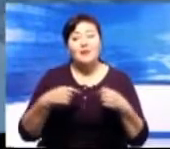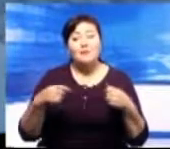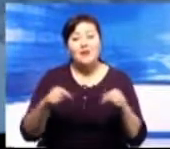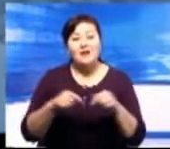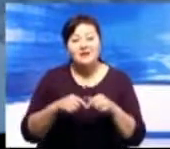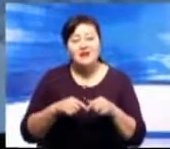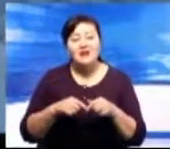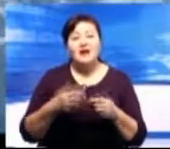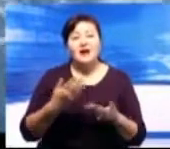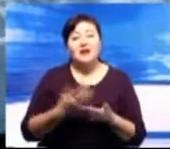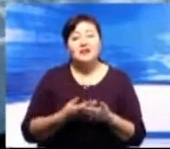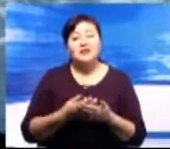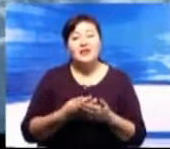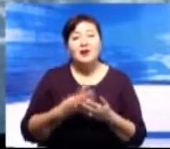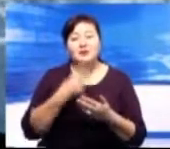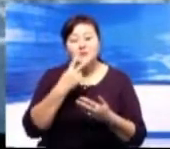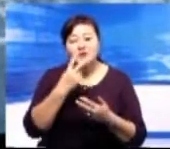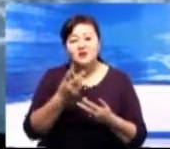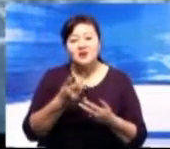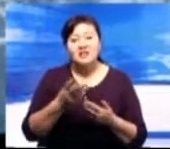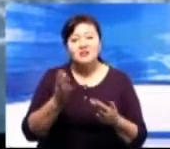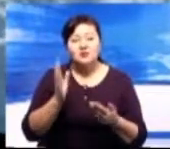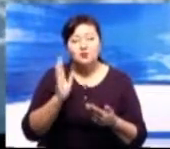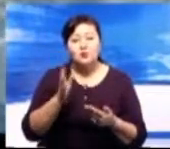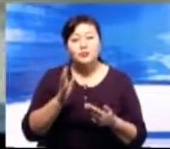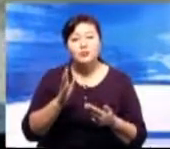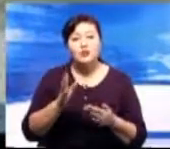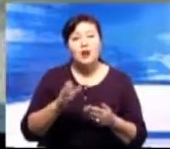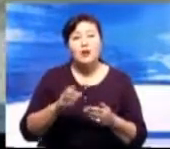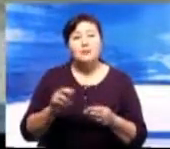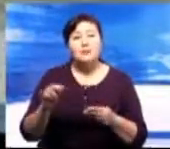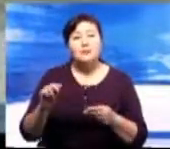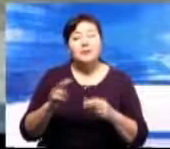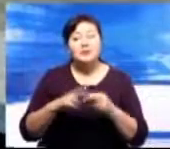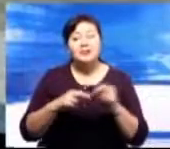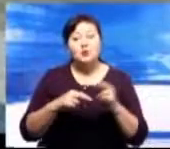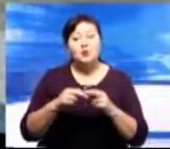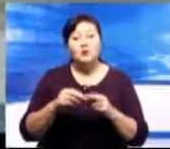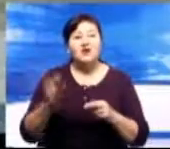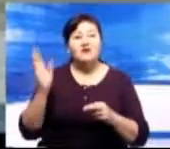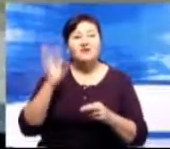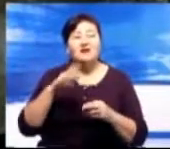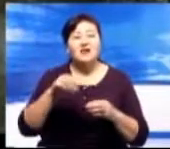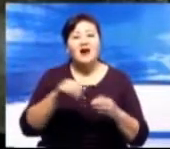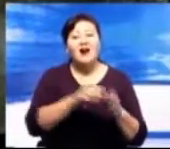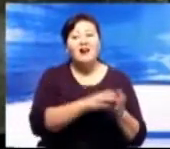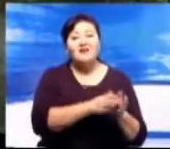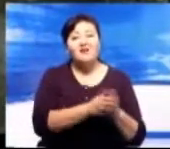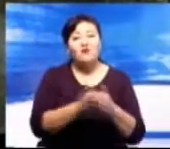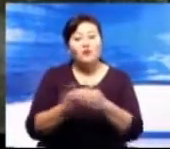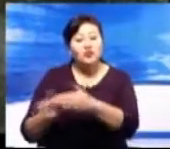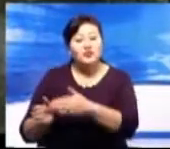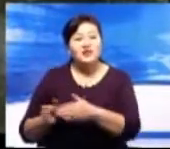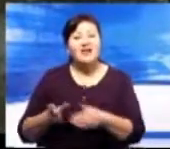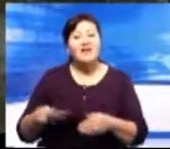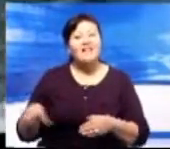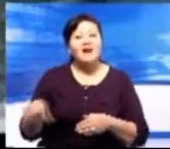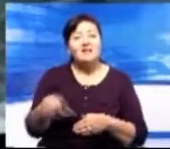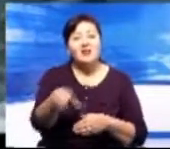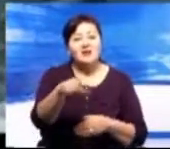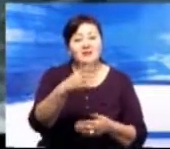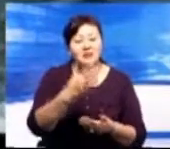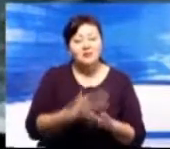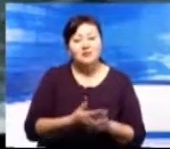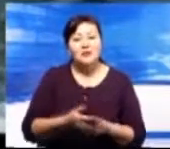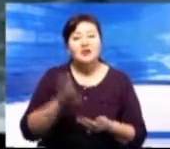ближайшее время здесь планируется построить водоотводные канавы. В настоящее время несколько вариантов находятся на рассмотрении. Специалистам предстоит выбрать самый